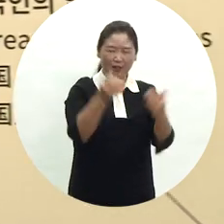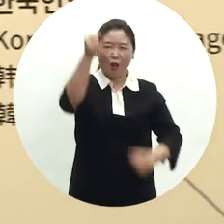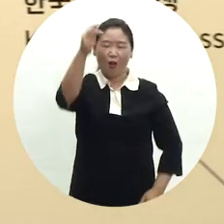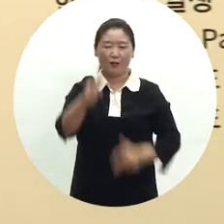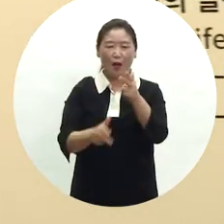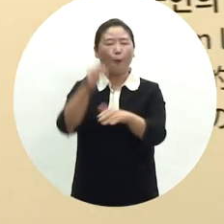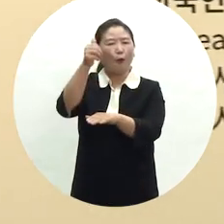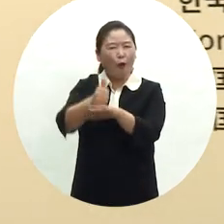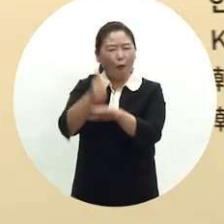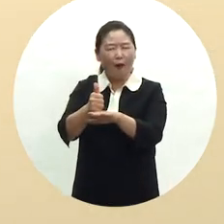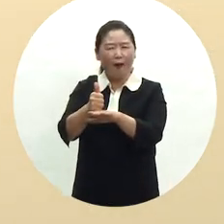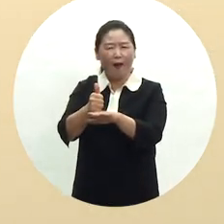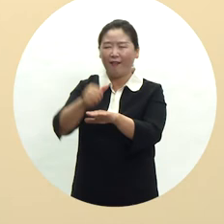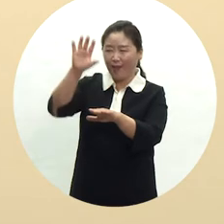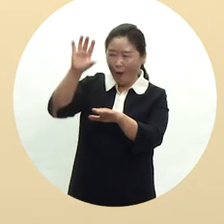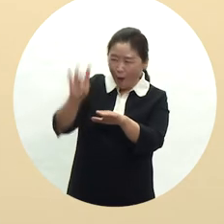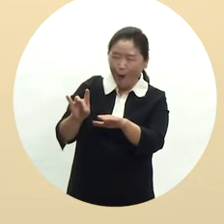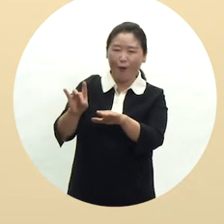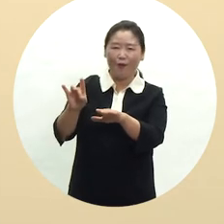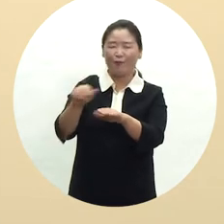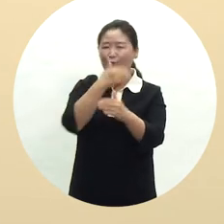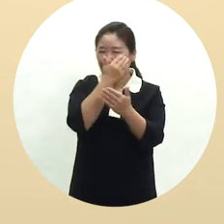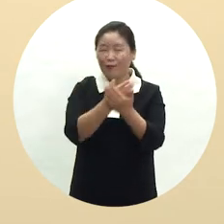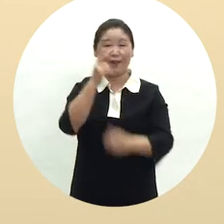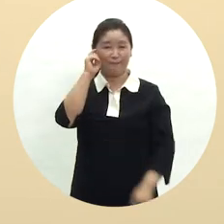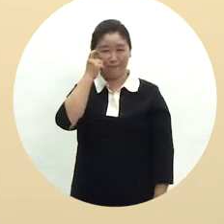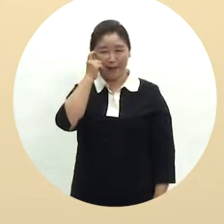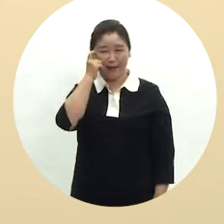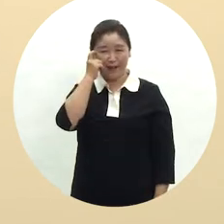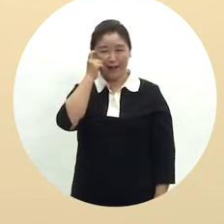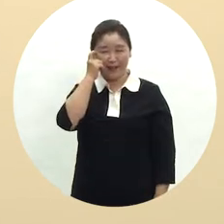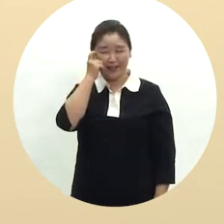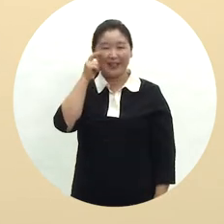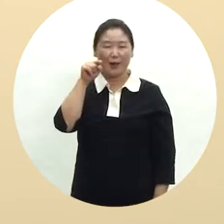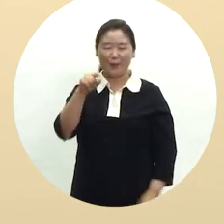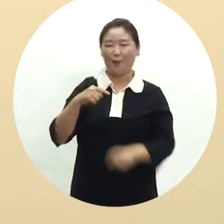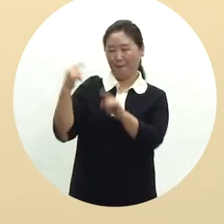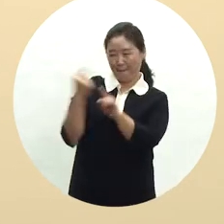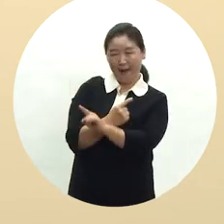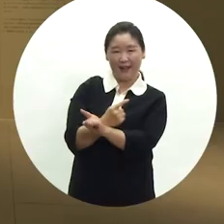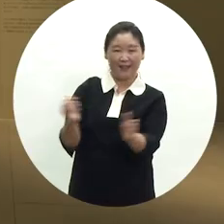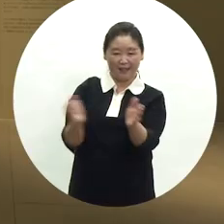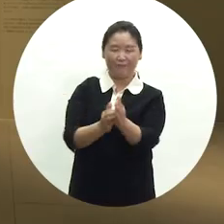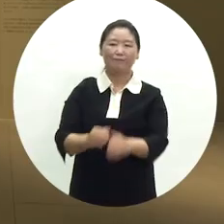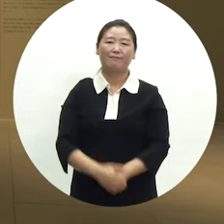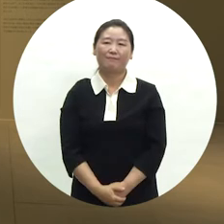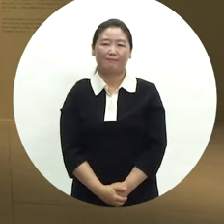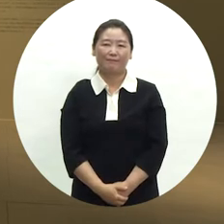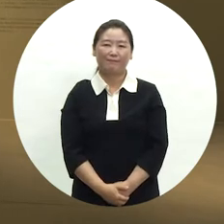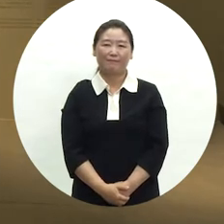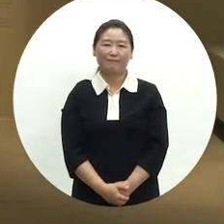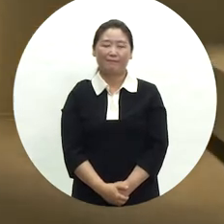사업 결과물의 총화라고 생각하는데요. 그래서 여기에 역점을 두고 개편을 했습니다. 이번